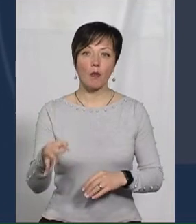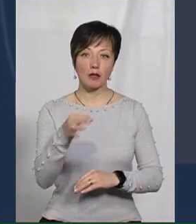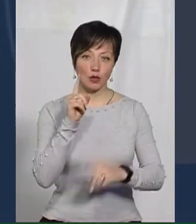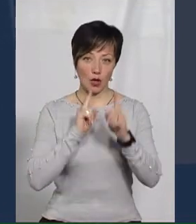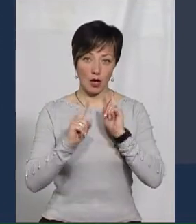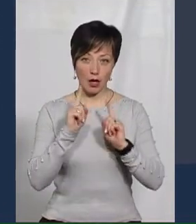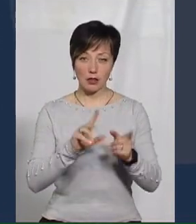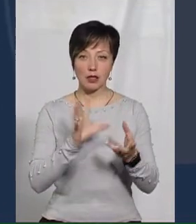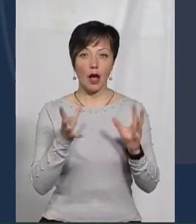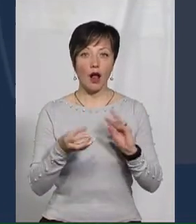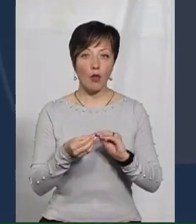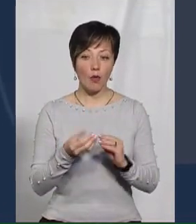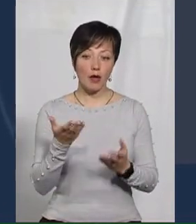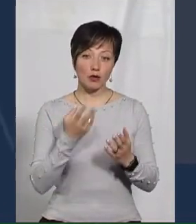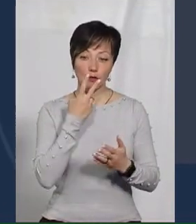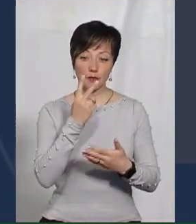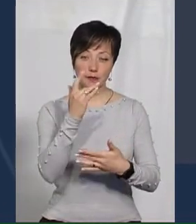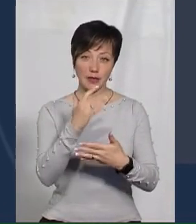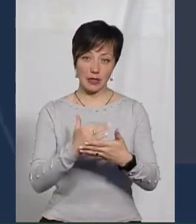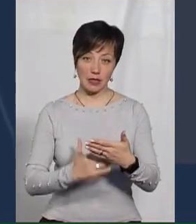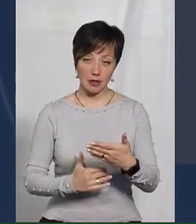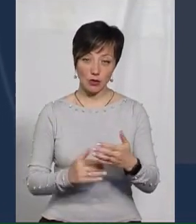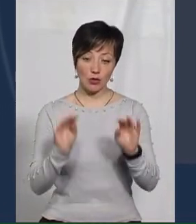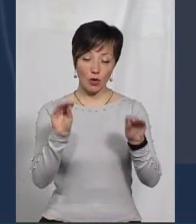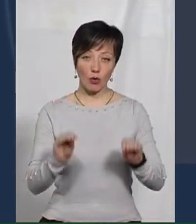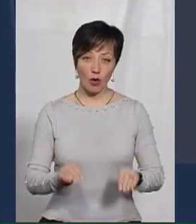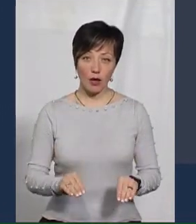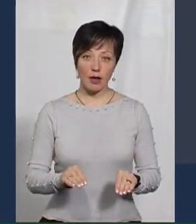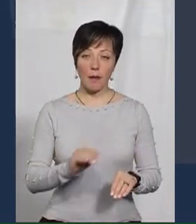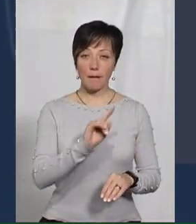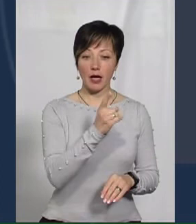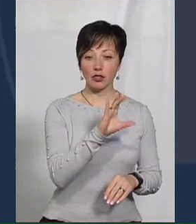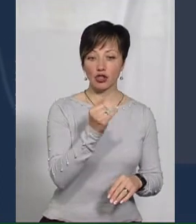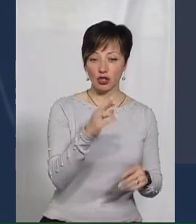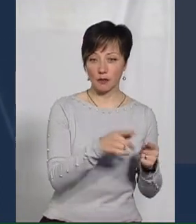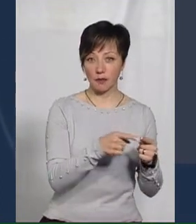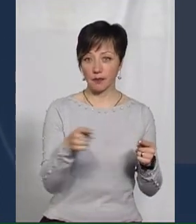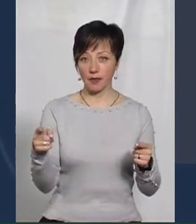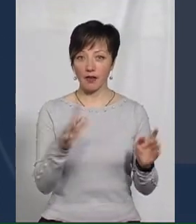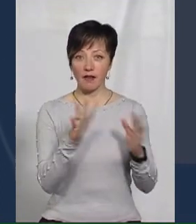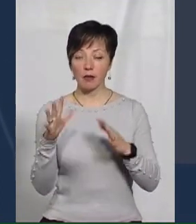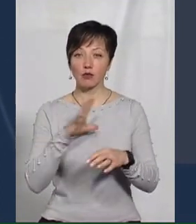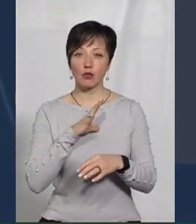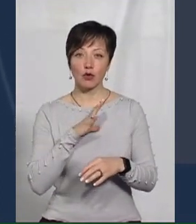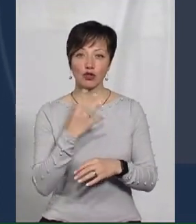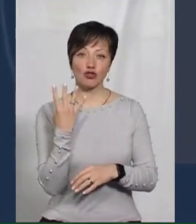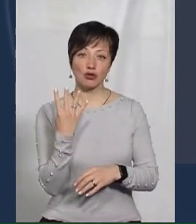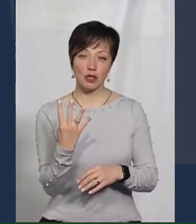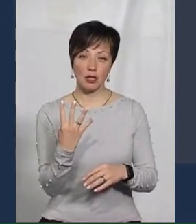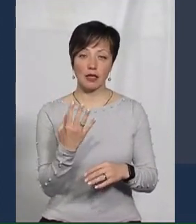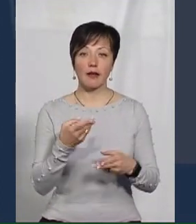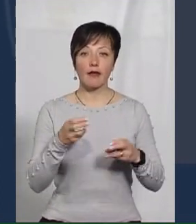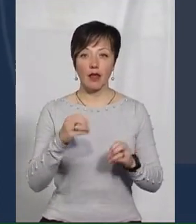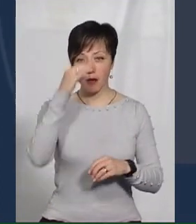ради. Загалом, якщо брати статистику, це з 1 січня таких випадків в області було всього-на-всього чотири, там, де